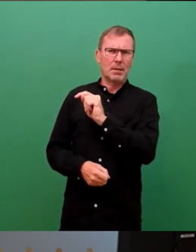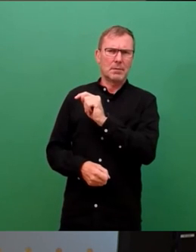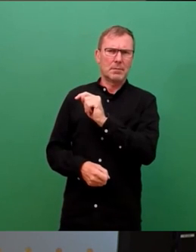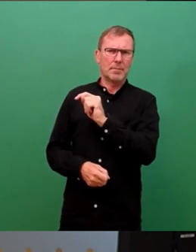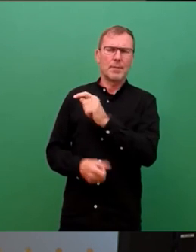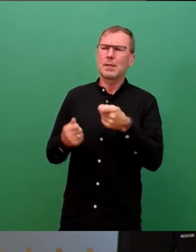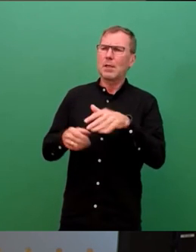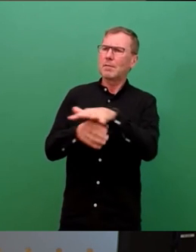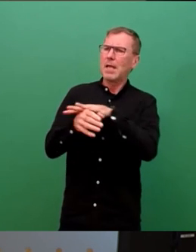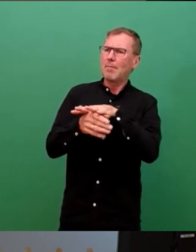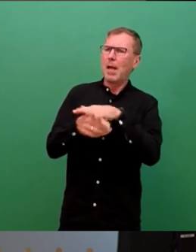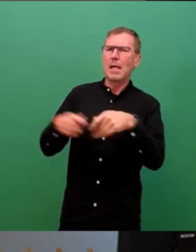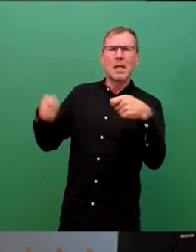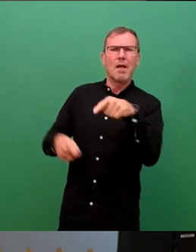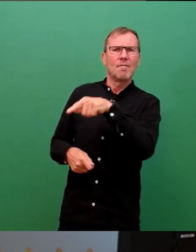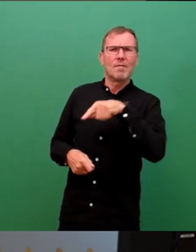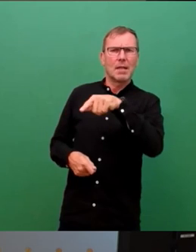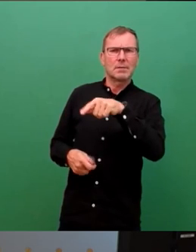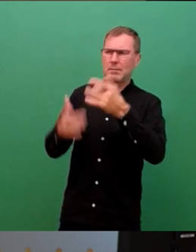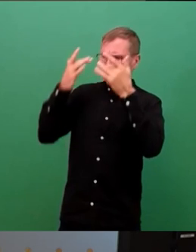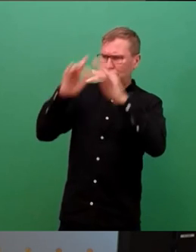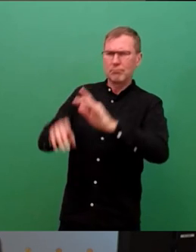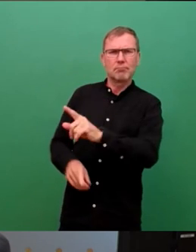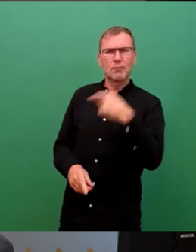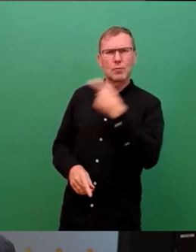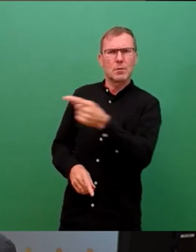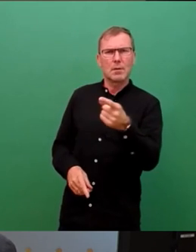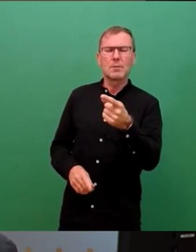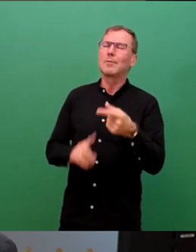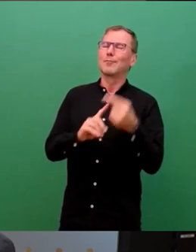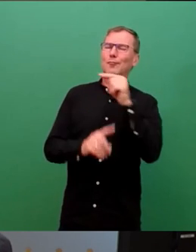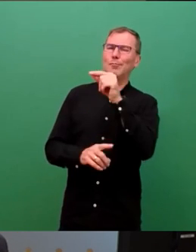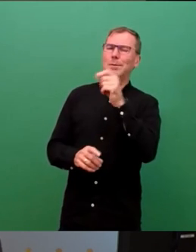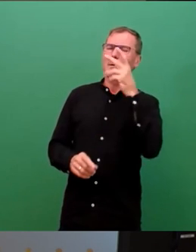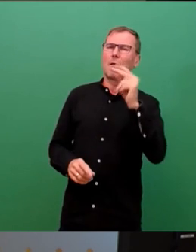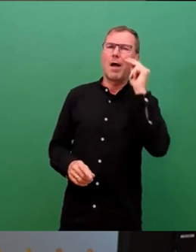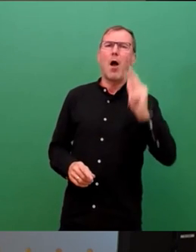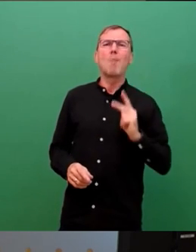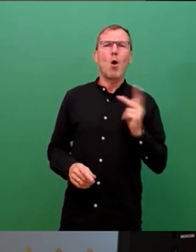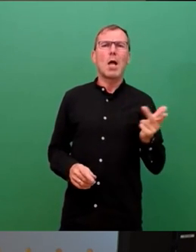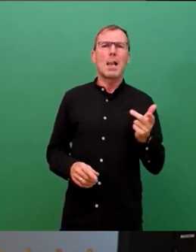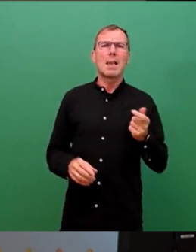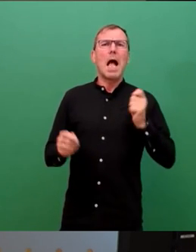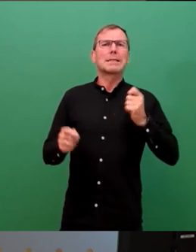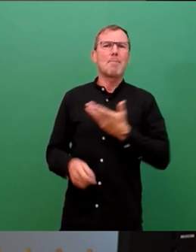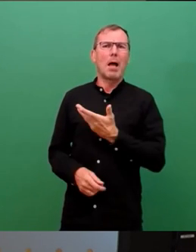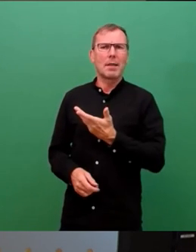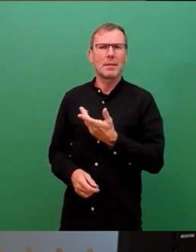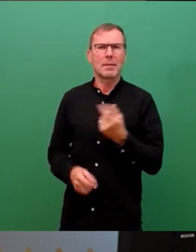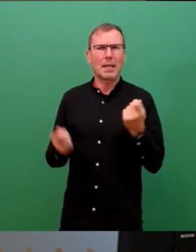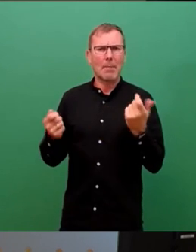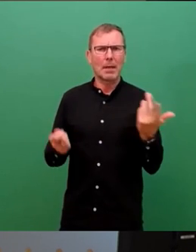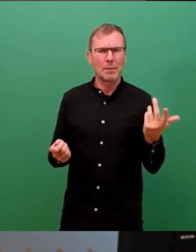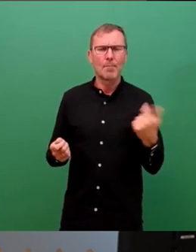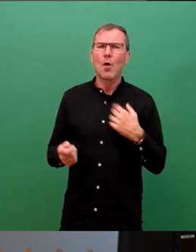Geschäftsbereiches Finanzen auszusprechen und natürlich an der Spitze Frau Möckel als Kämmerin und wünsche uns